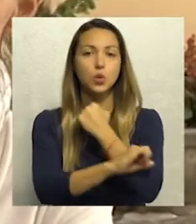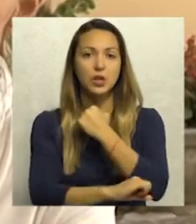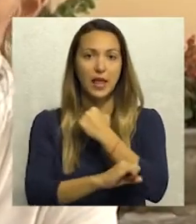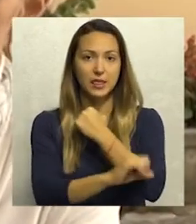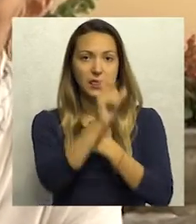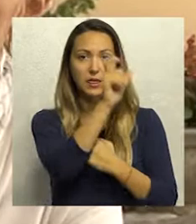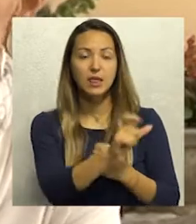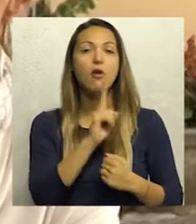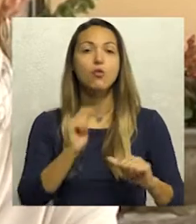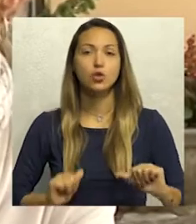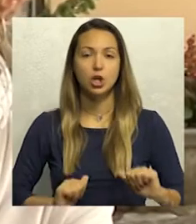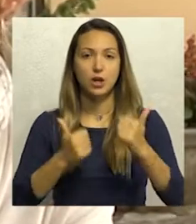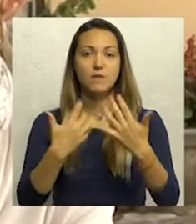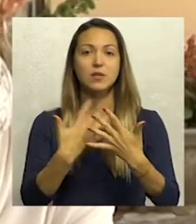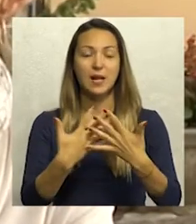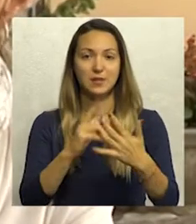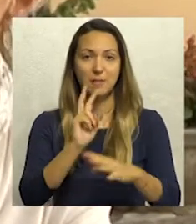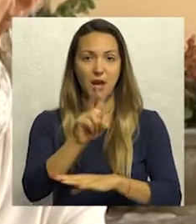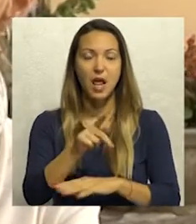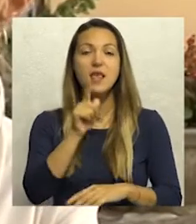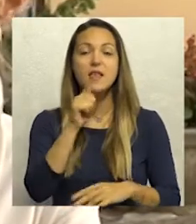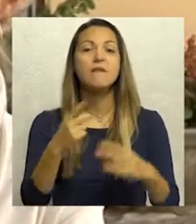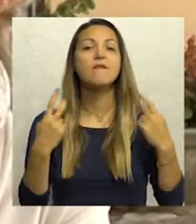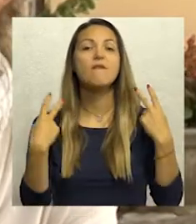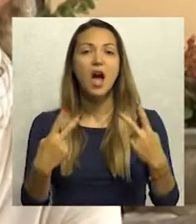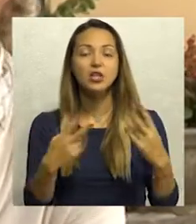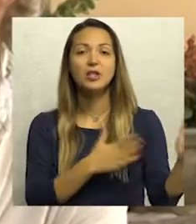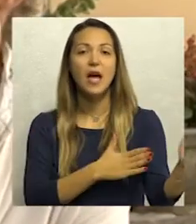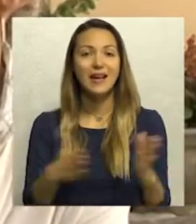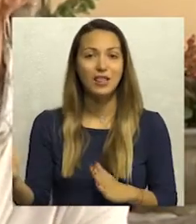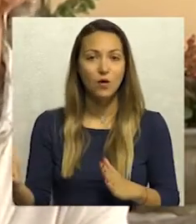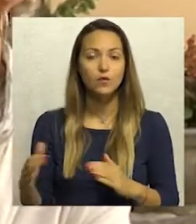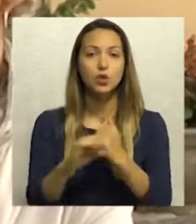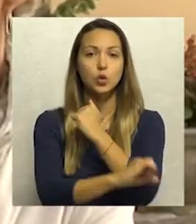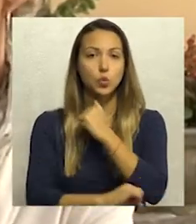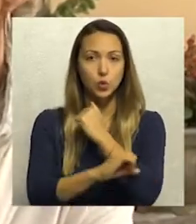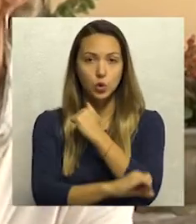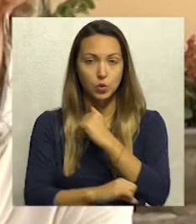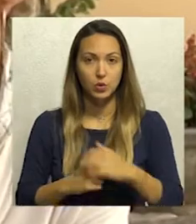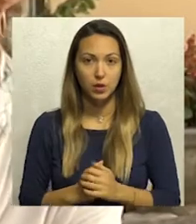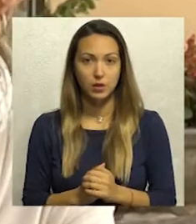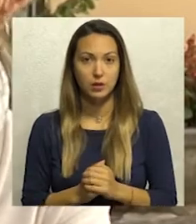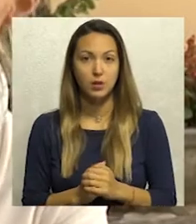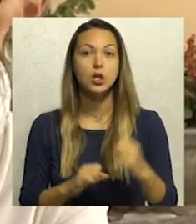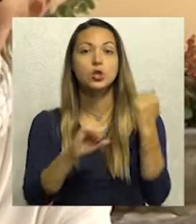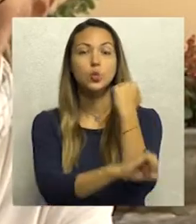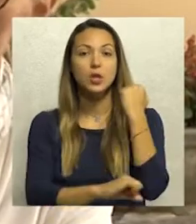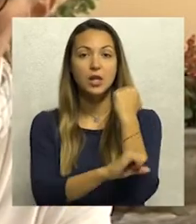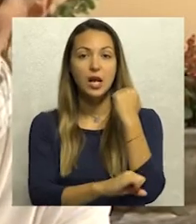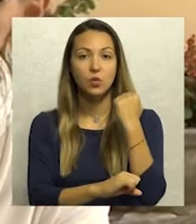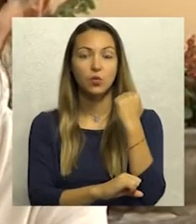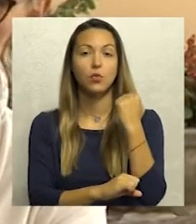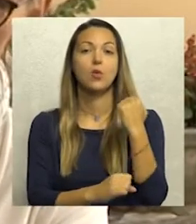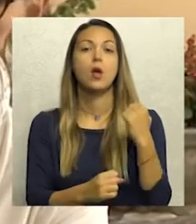sa prebivalištem na teritoriji Sramski Karlovaca. I bitno je da su redovni studenti da studiraju